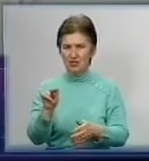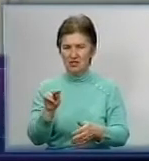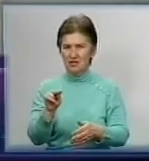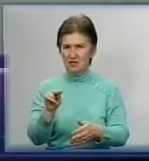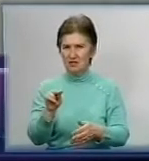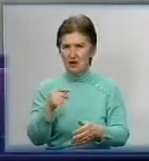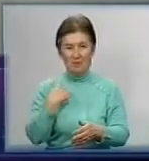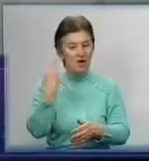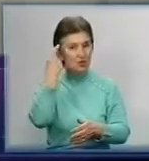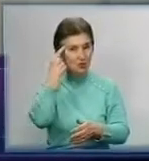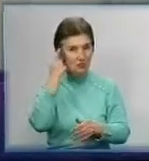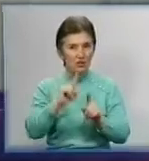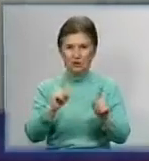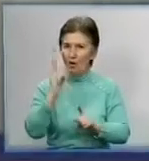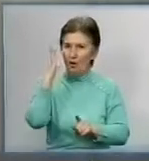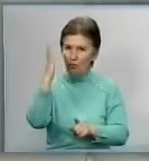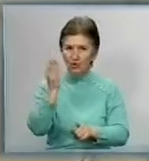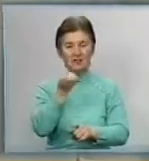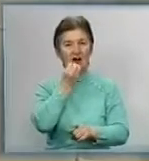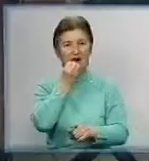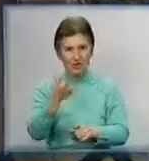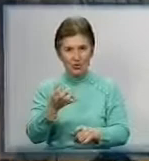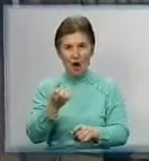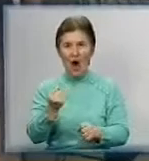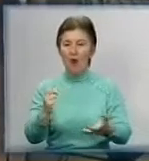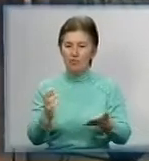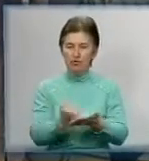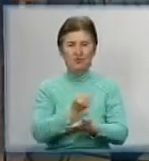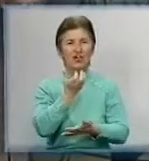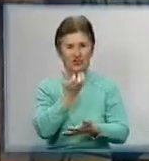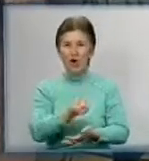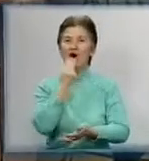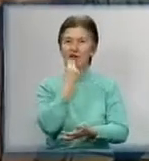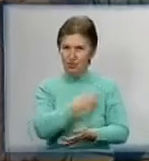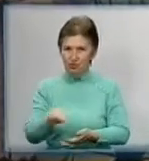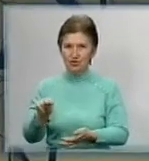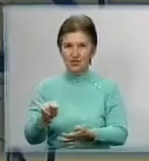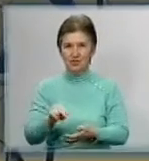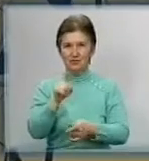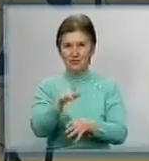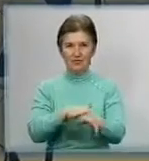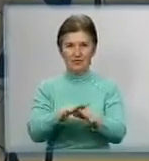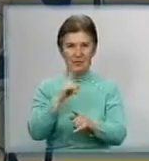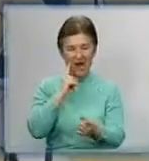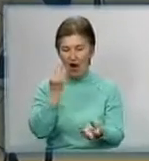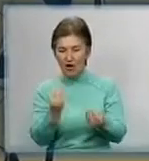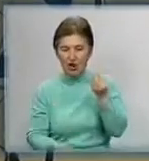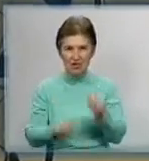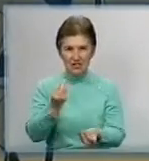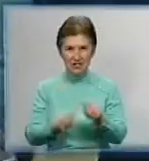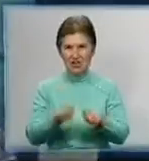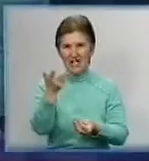Ми думали, що буде добре, а вийшло ще більше. Авторка представлених фото провела серед присутніх розіграш три безкоштовні